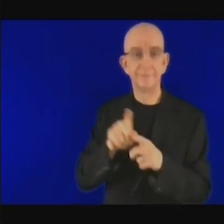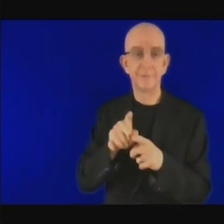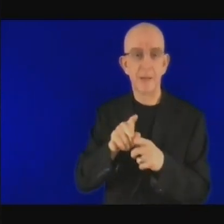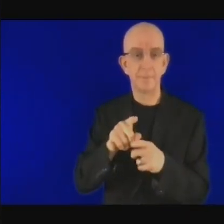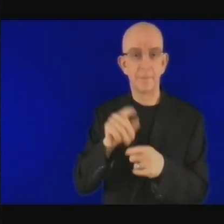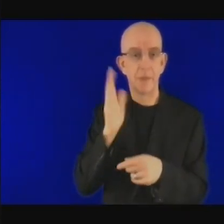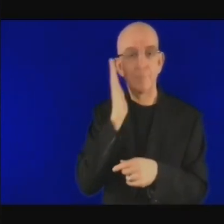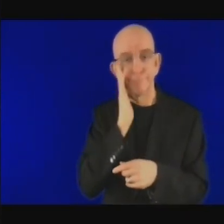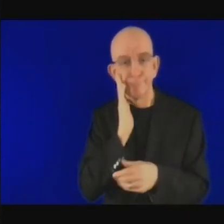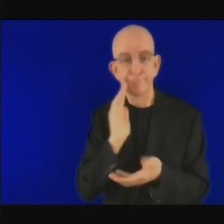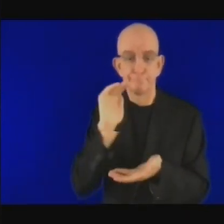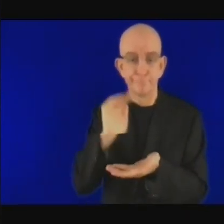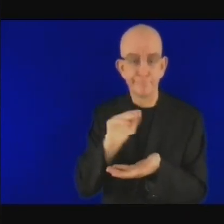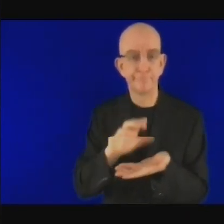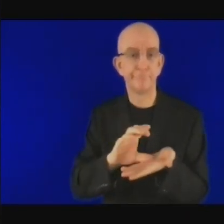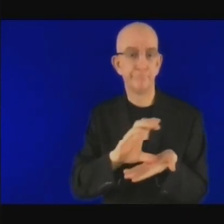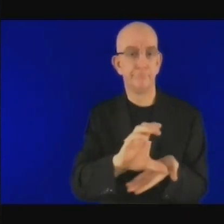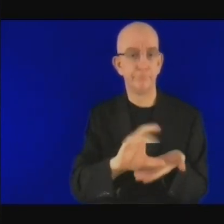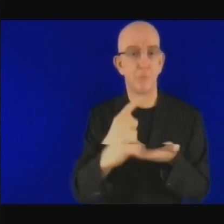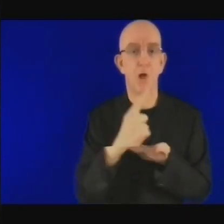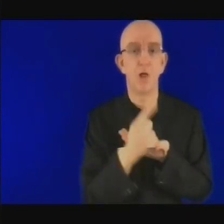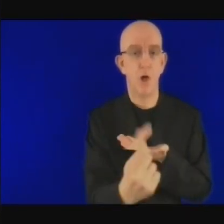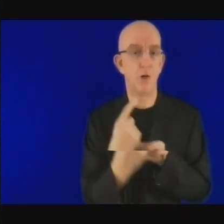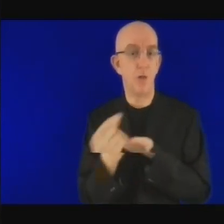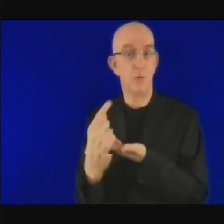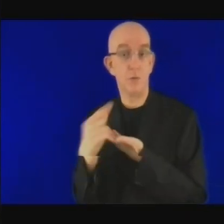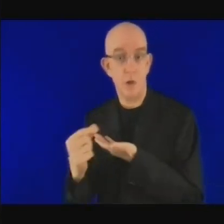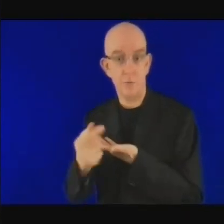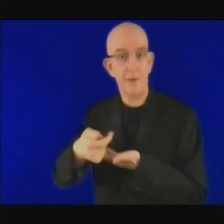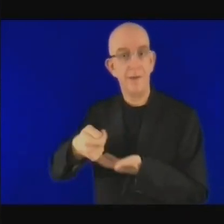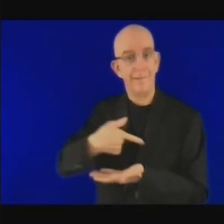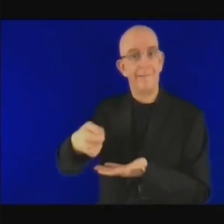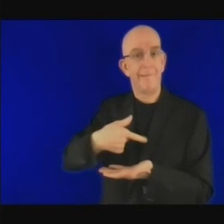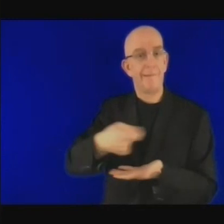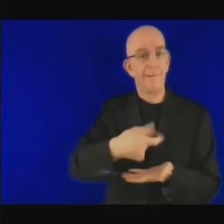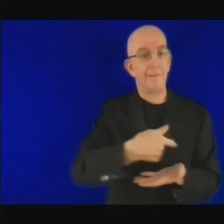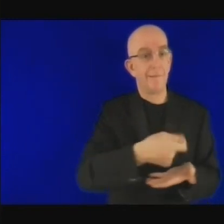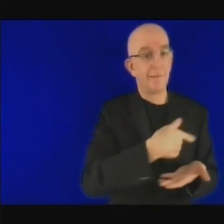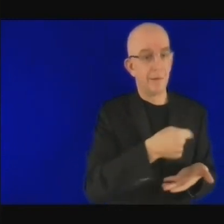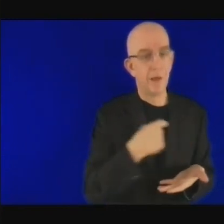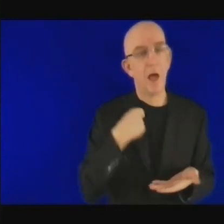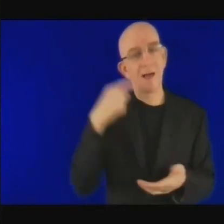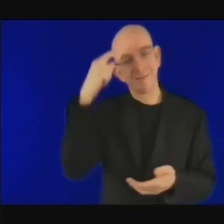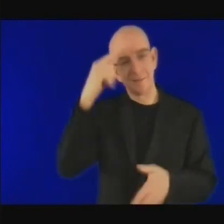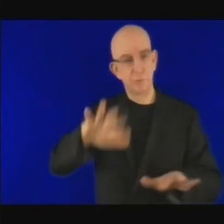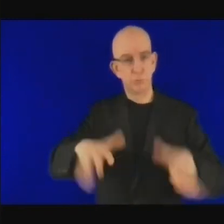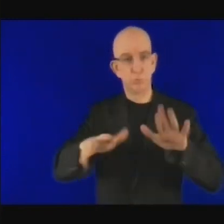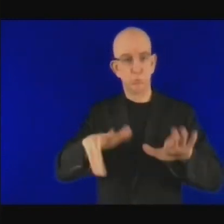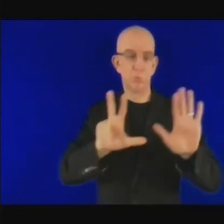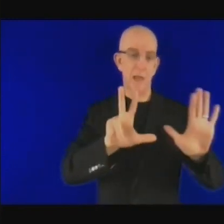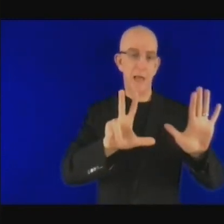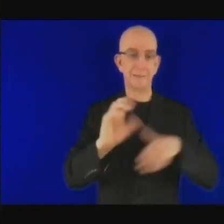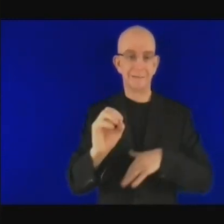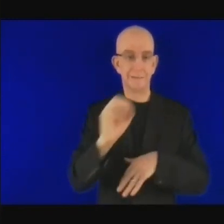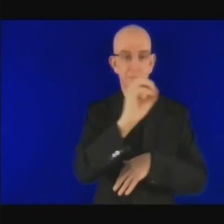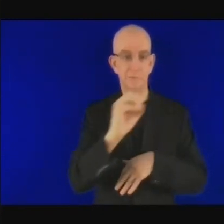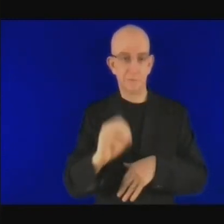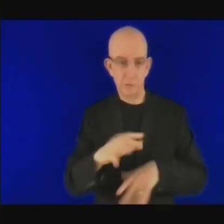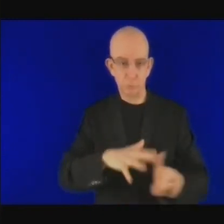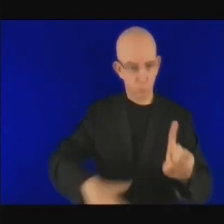faveur par exemple 20% pour les prêts 30% pour les dons et subventions et ce sera surtout